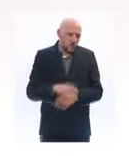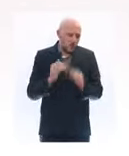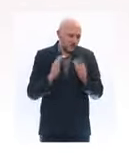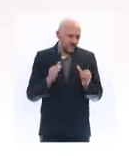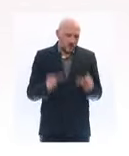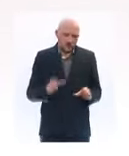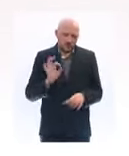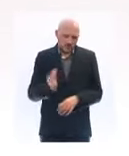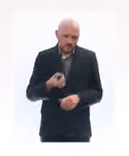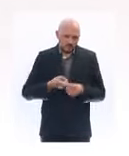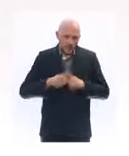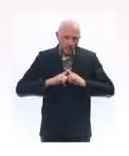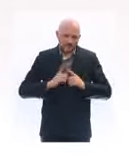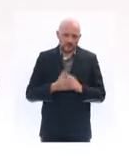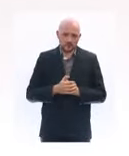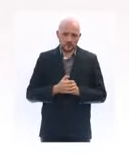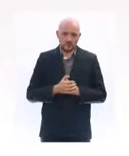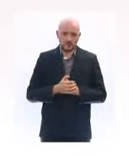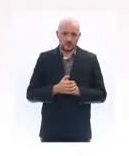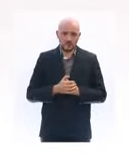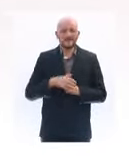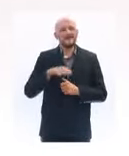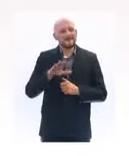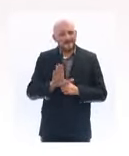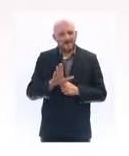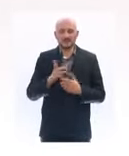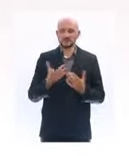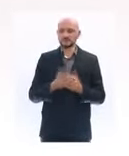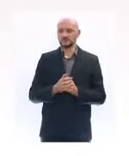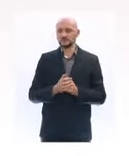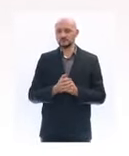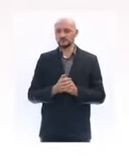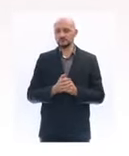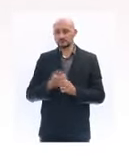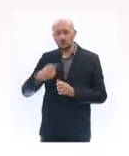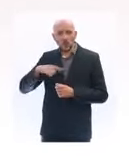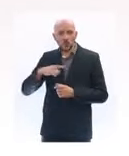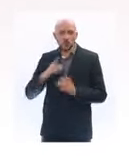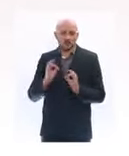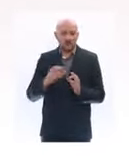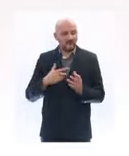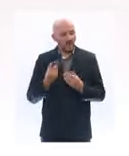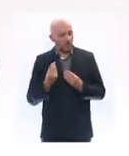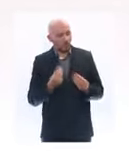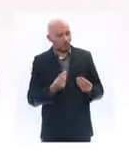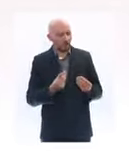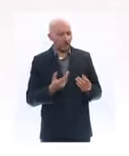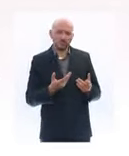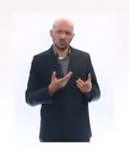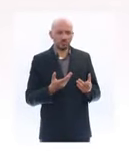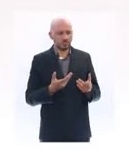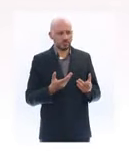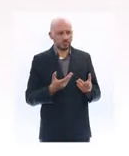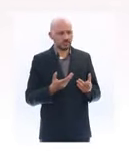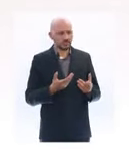En tout cas, nous ne ferons rien en ce qui nous concerne pour les diviser. nous ferons tout